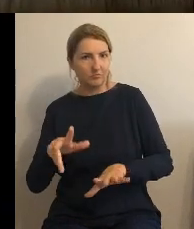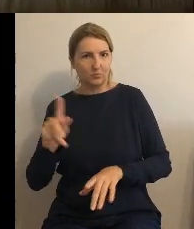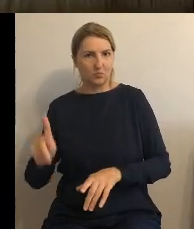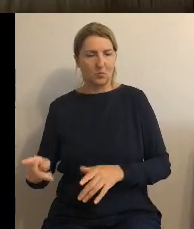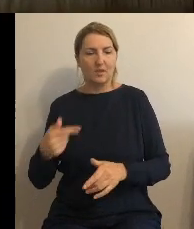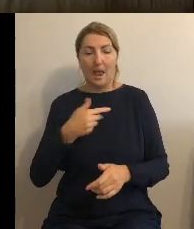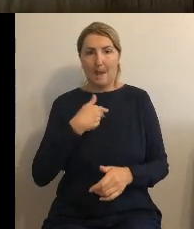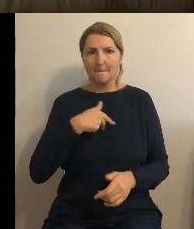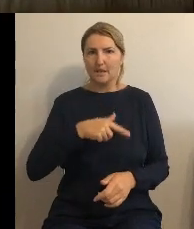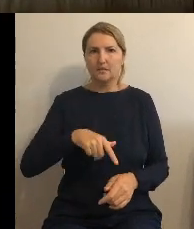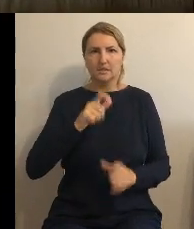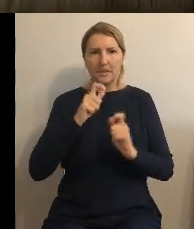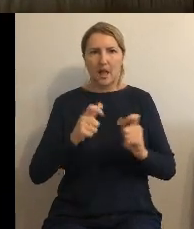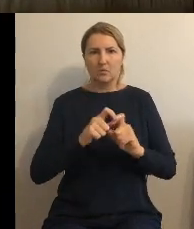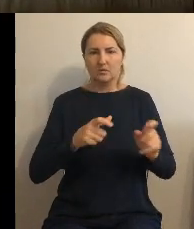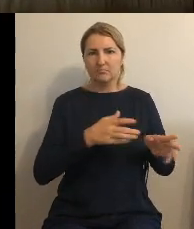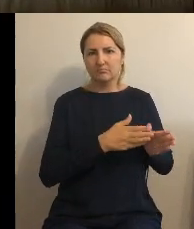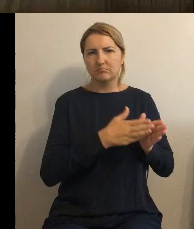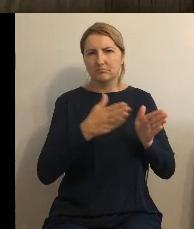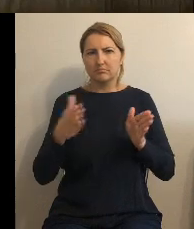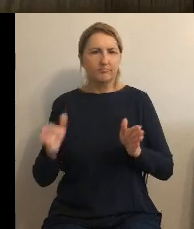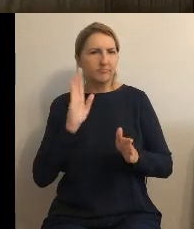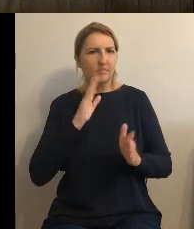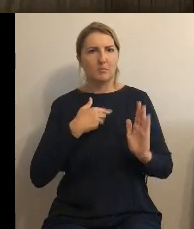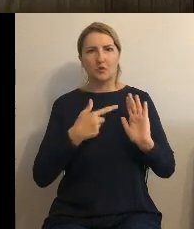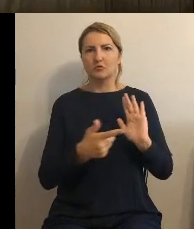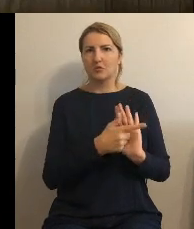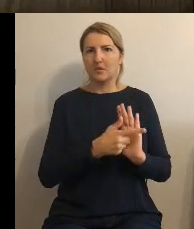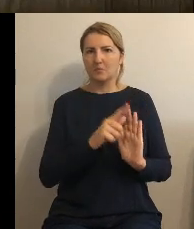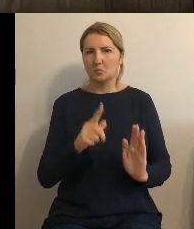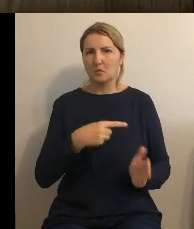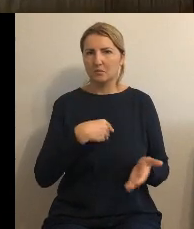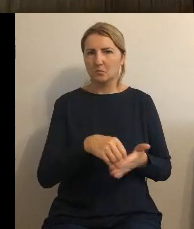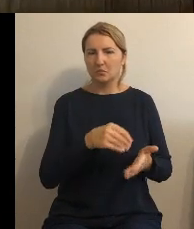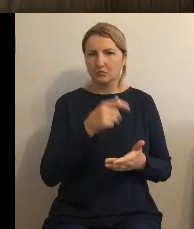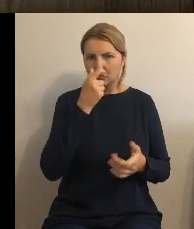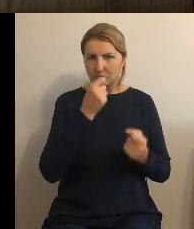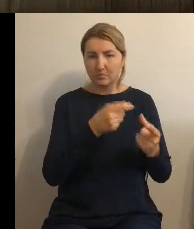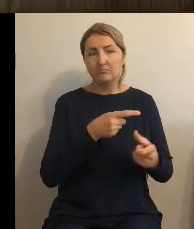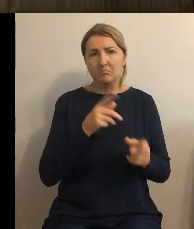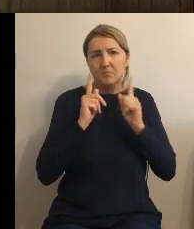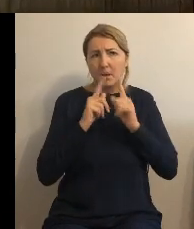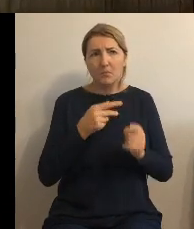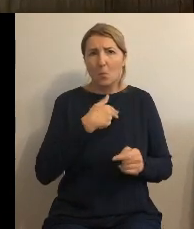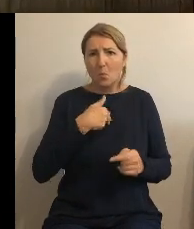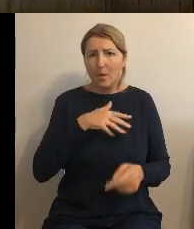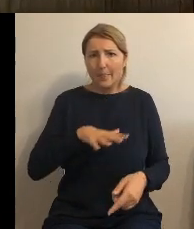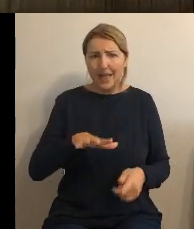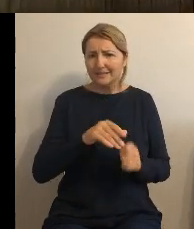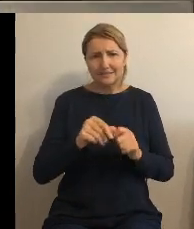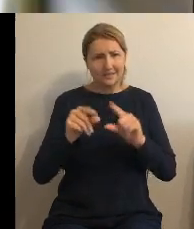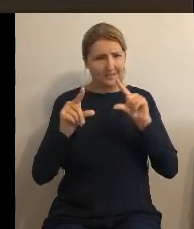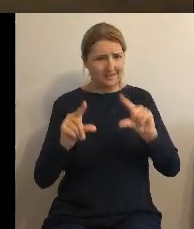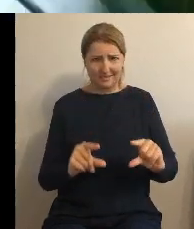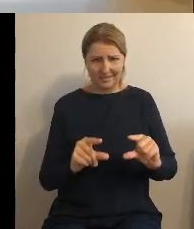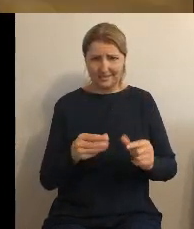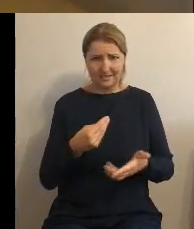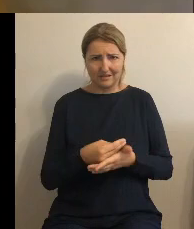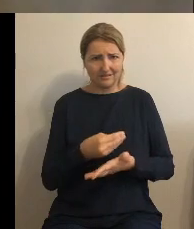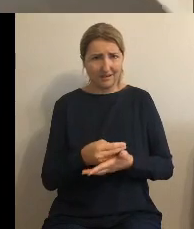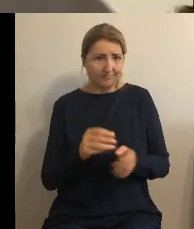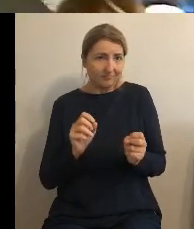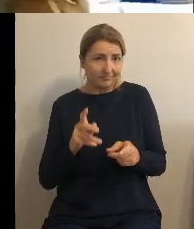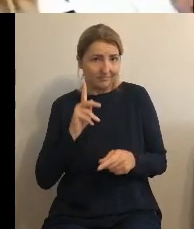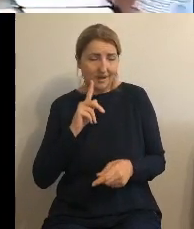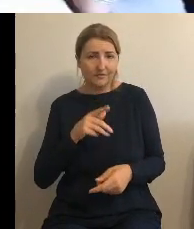złotych także jeżeli chodzi o to wszystko to naprawdę u nas te stawki są bardzo bardzo niskie a nie jesteśmy w stanie